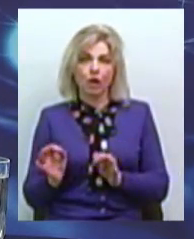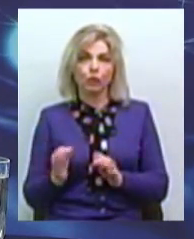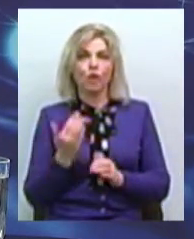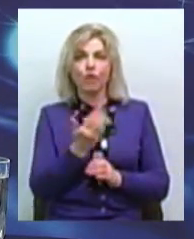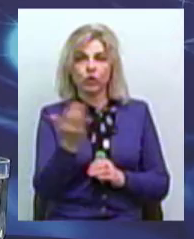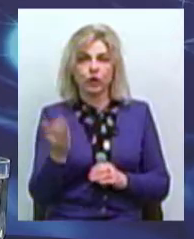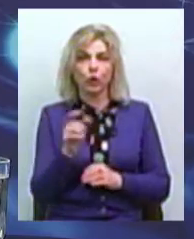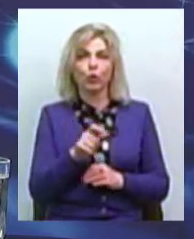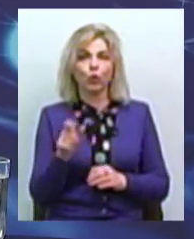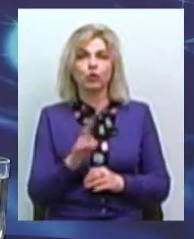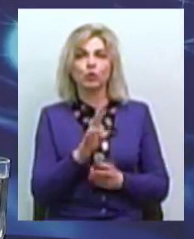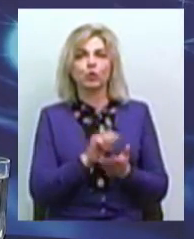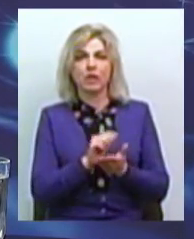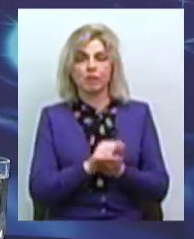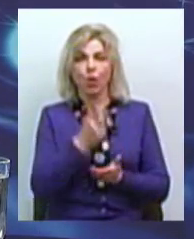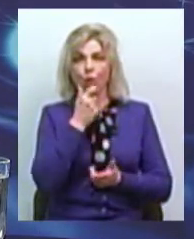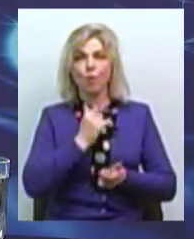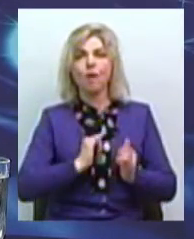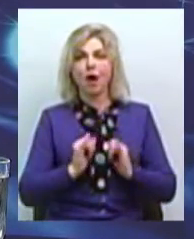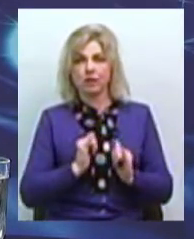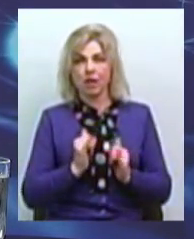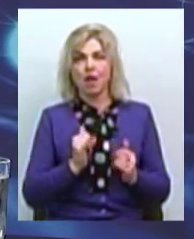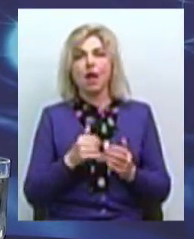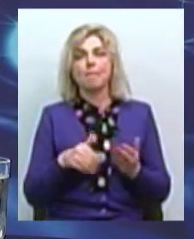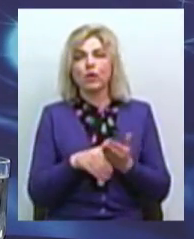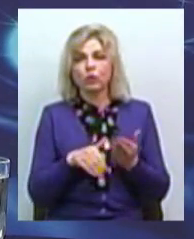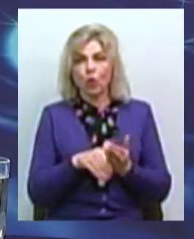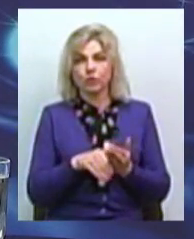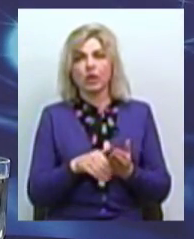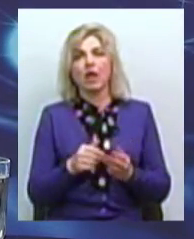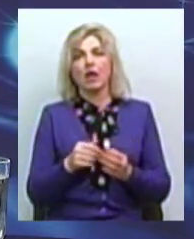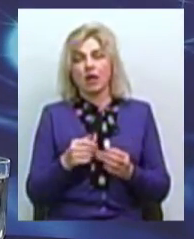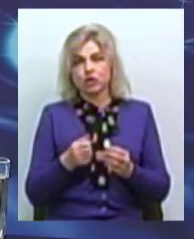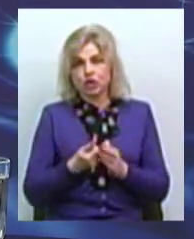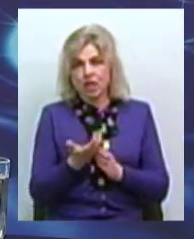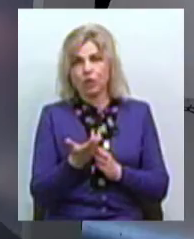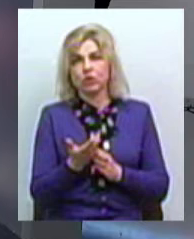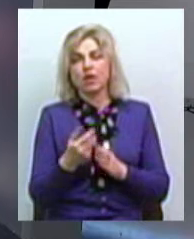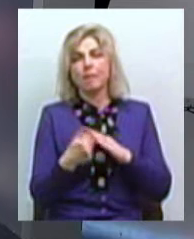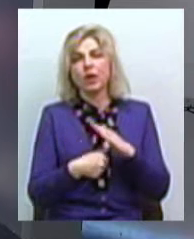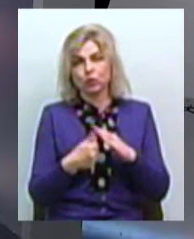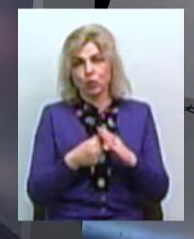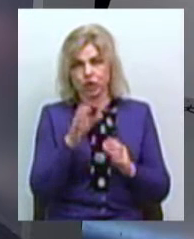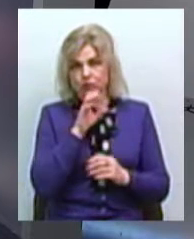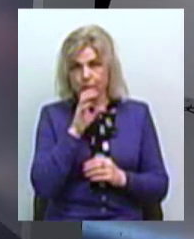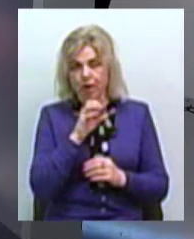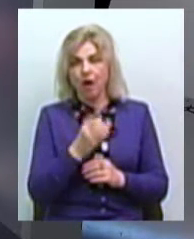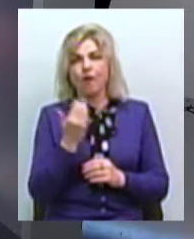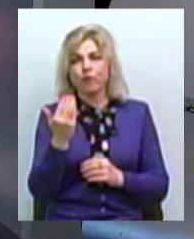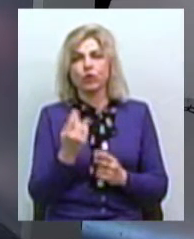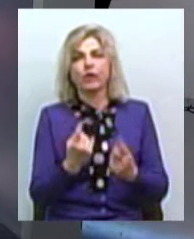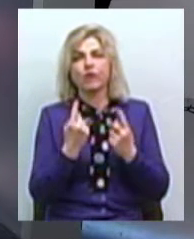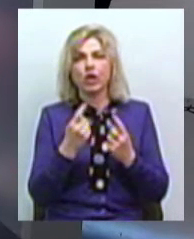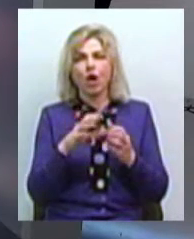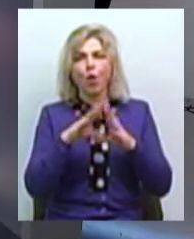які займаються гуманною методикою регулювання чисельності безпритульних тварин. Більш того, вони ще й великий